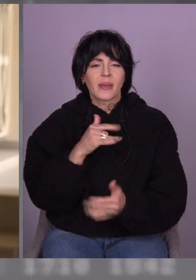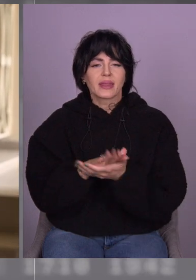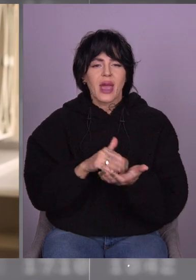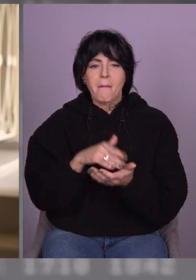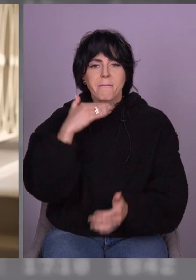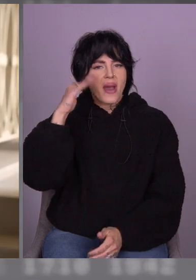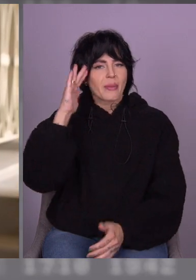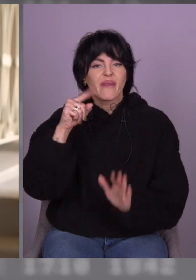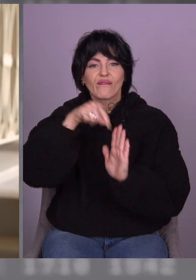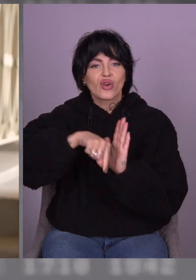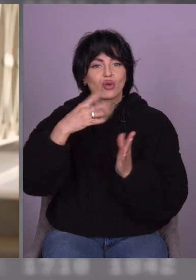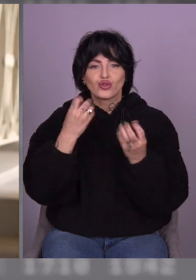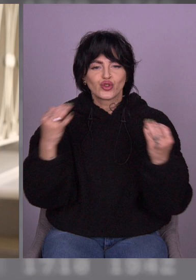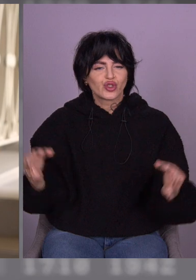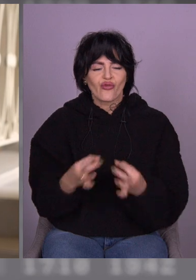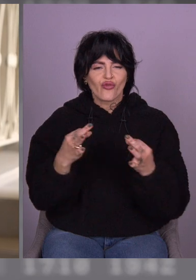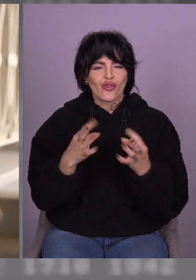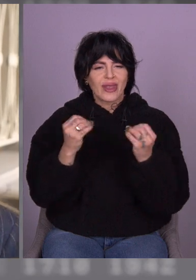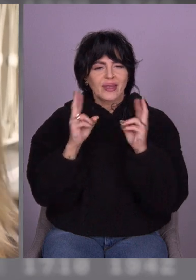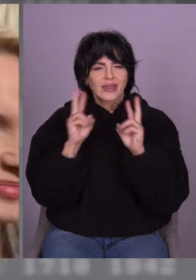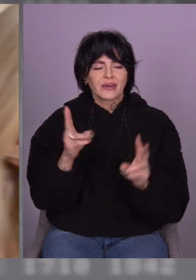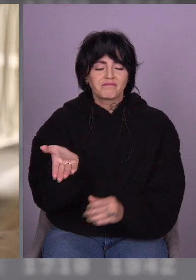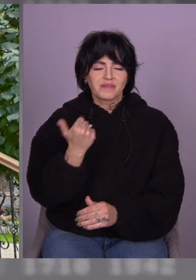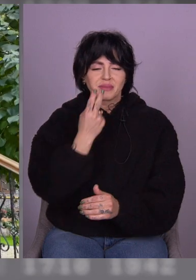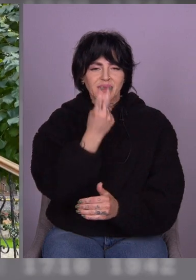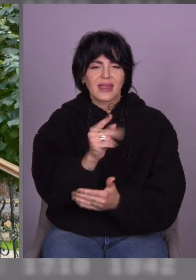ні, про що не здогадується. Тому ходімо далі.